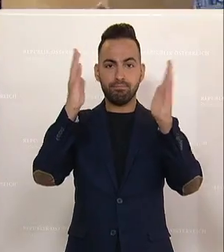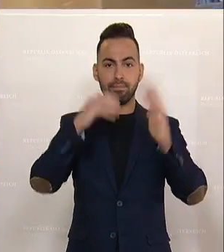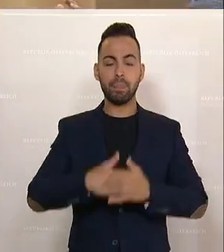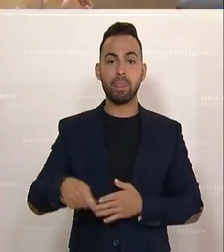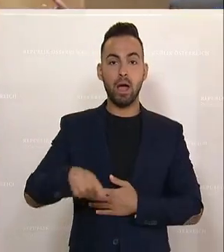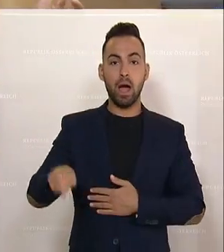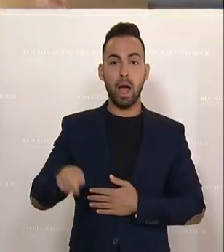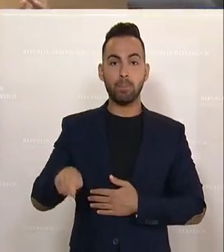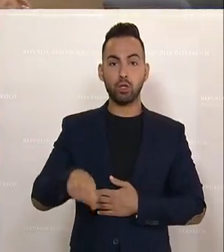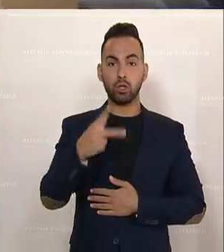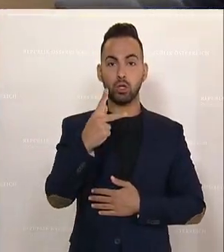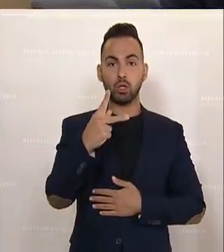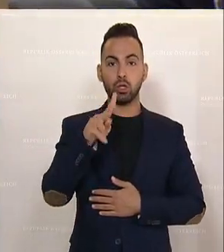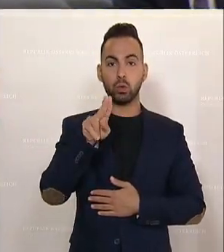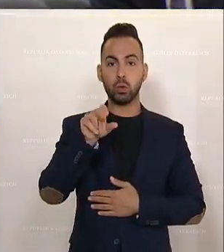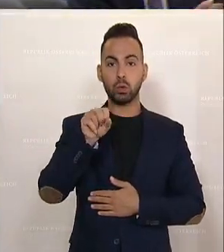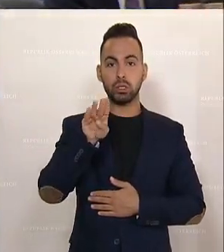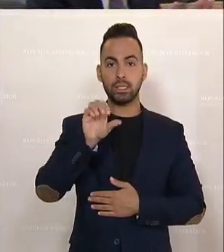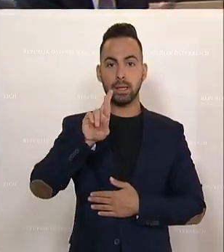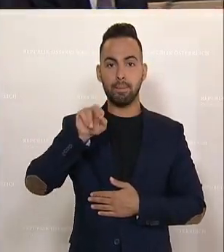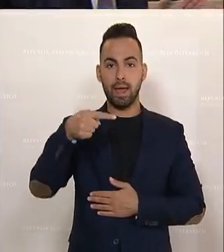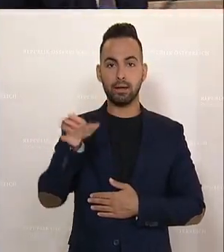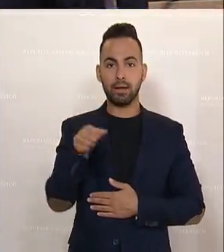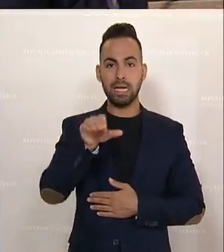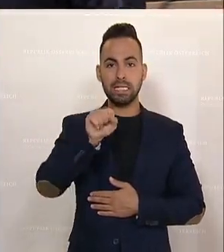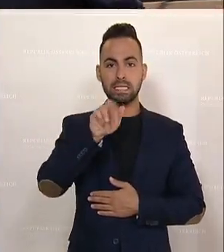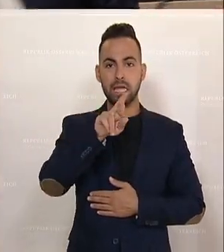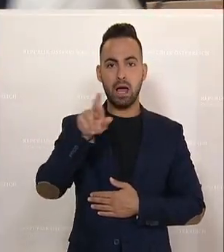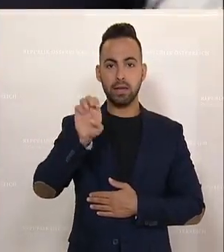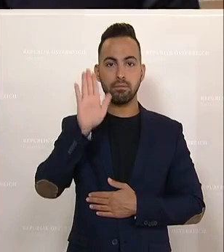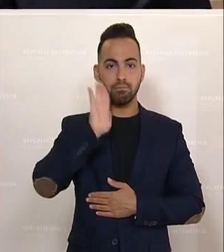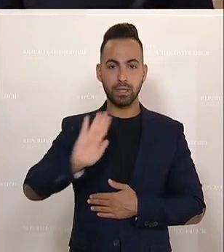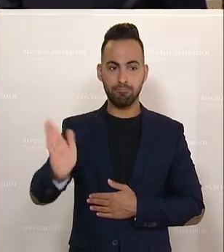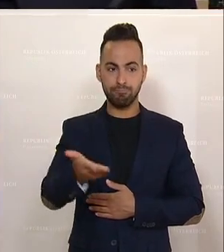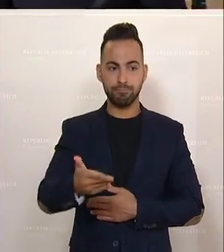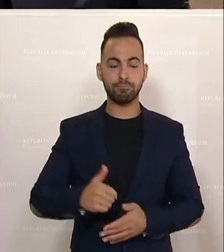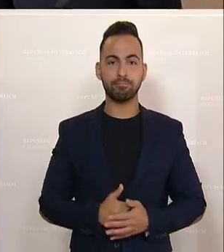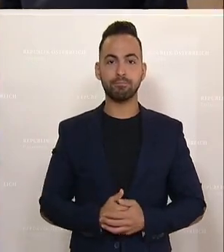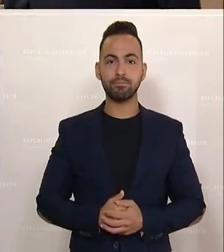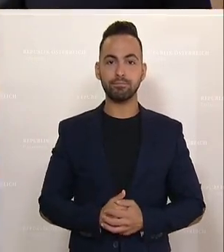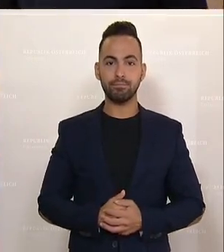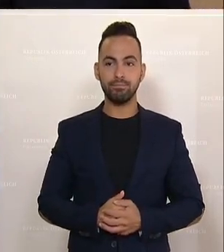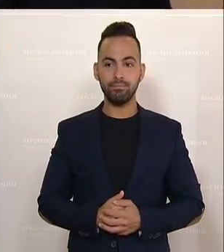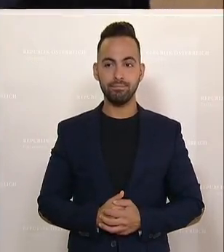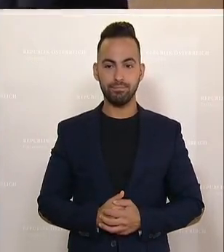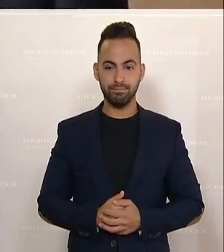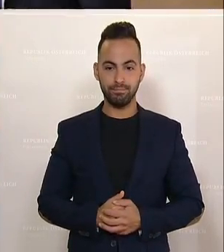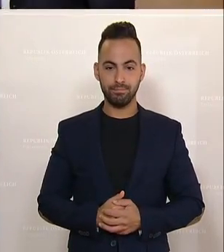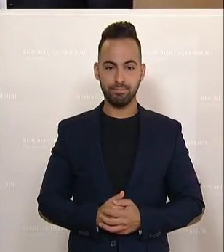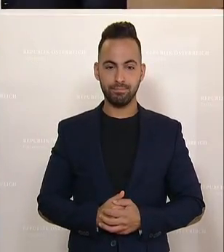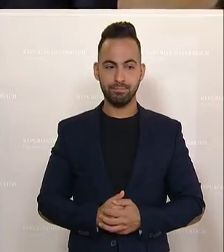Abgeordnete Künzberger ist die Nächste zu Wort gemeldet, bitte. Sie ist Bildungssprecherin der NEOS.